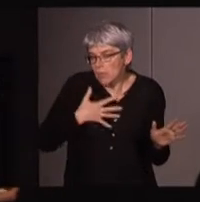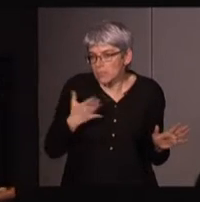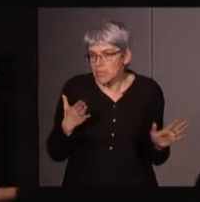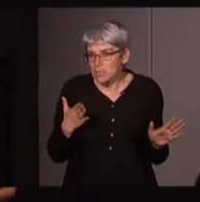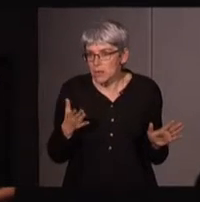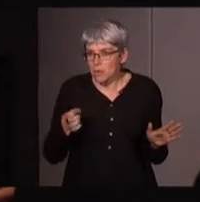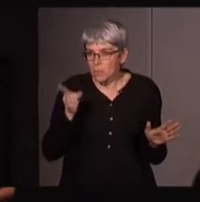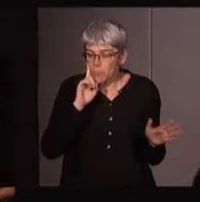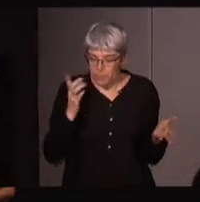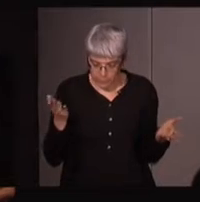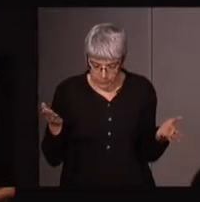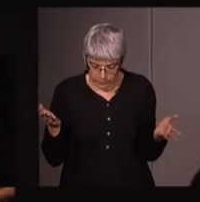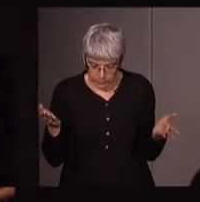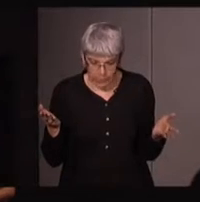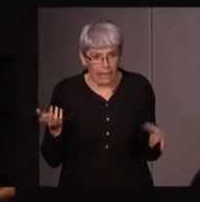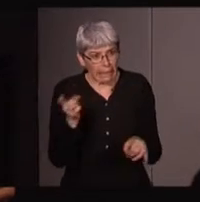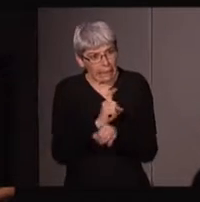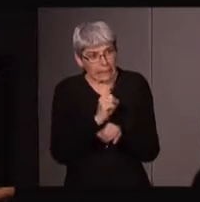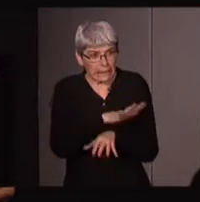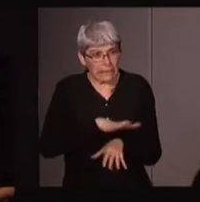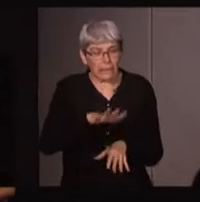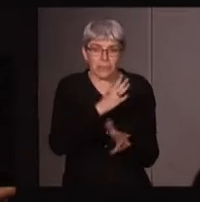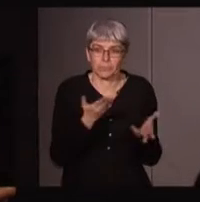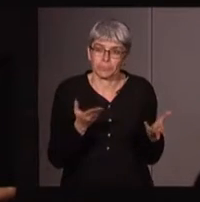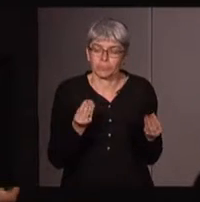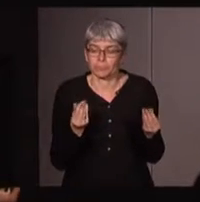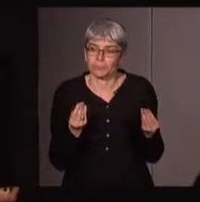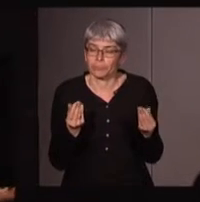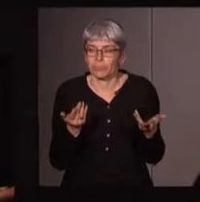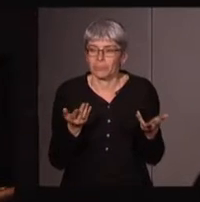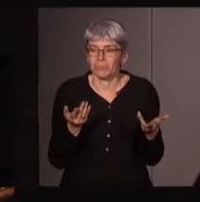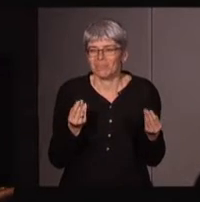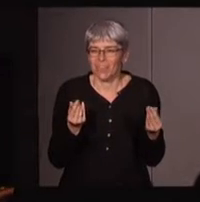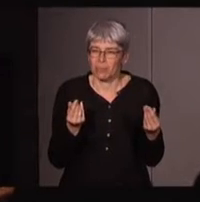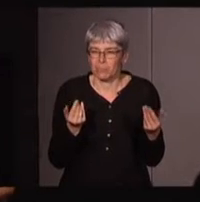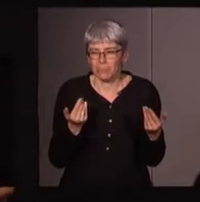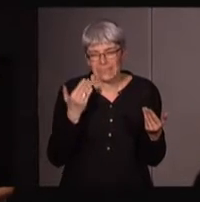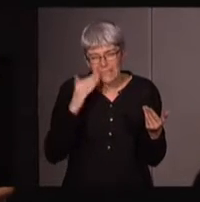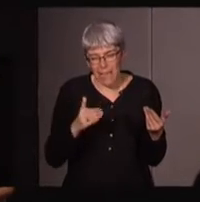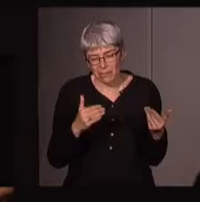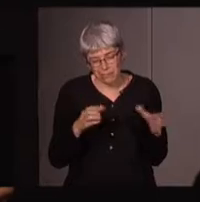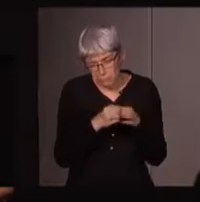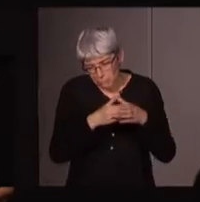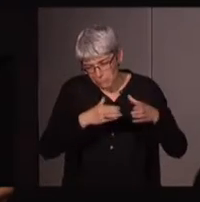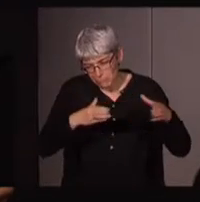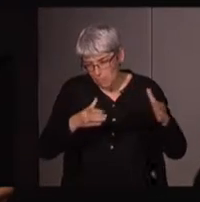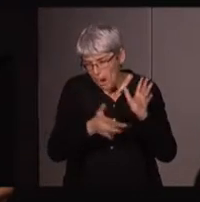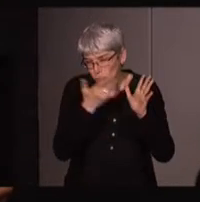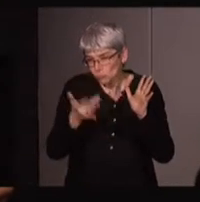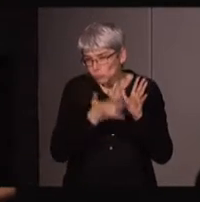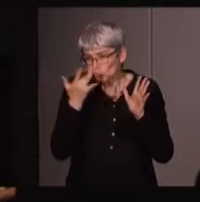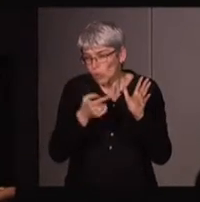pourquoi ce n pas une bonne lecture, je vais vous le dire, c'est que ces critiques ne me semblent pas tenir compte, justement, des dizaines, voire des centaines de pages